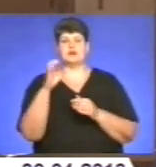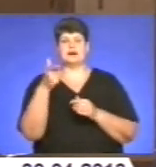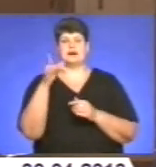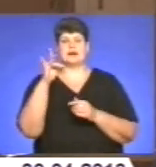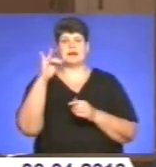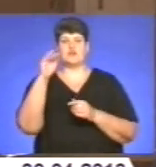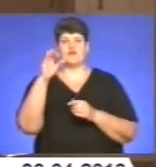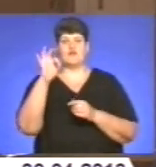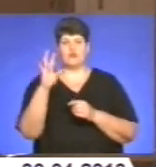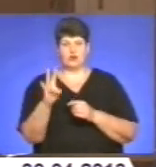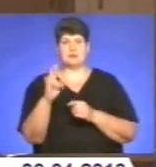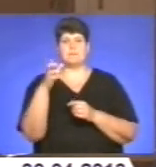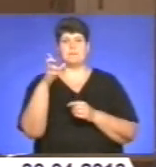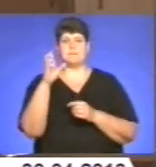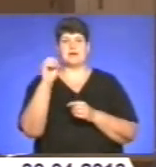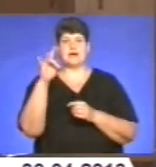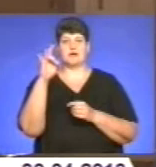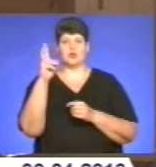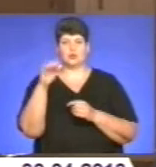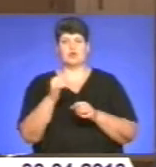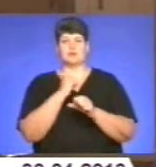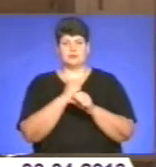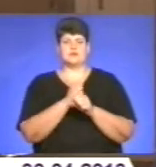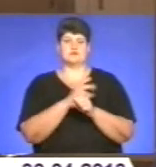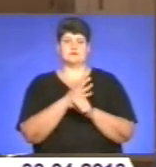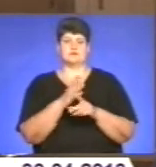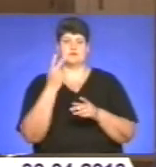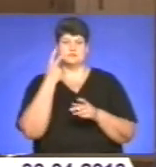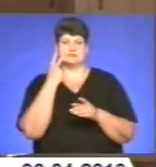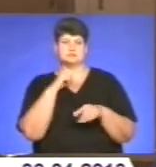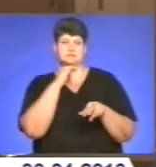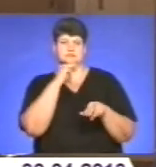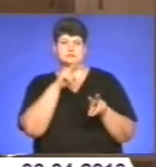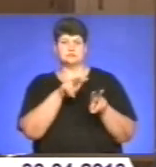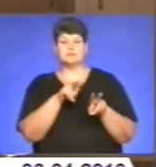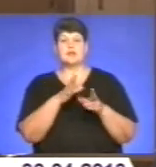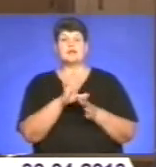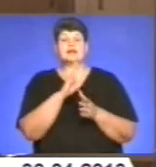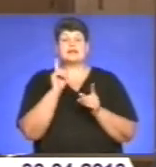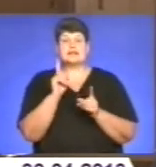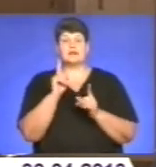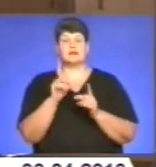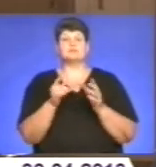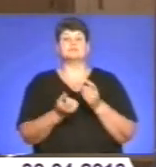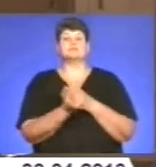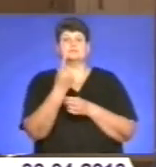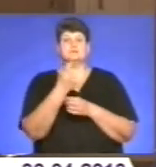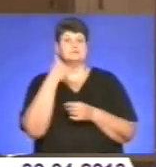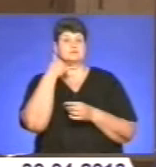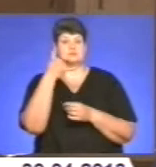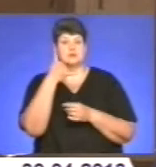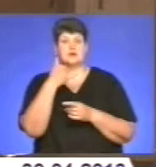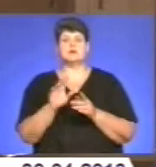інших служб, які адекватно будуть діяти на будь-яке поручення громадського порядку. І тільки поступлення будь-якої інформації, ми